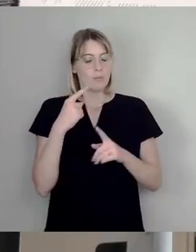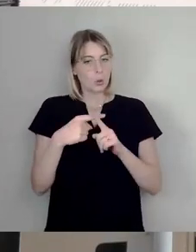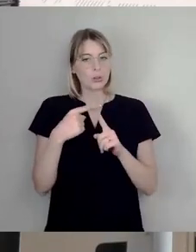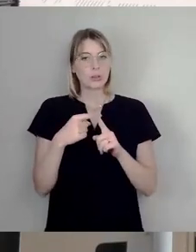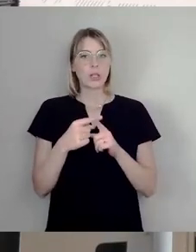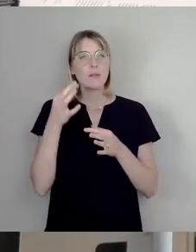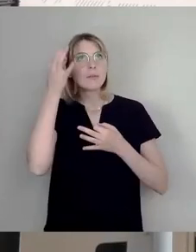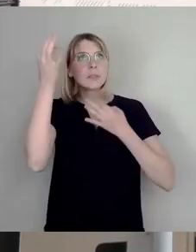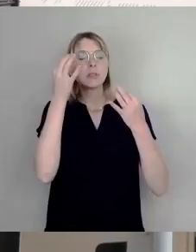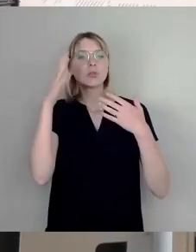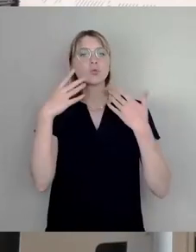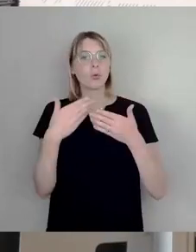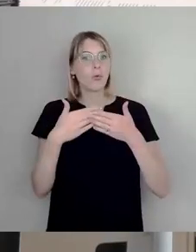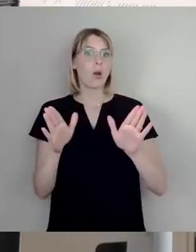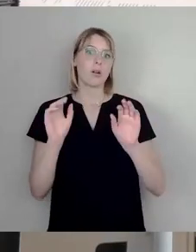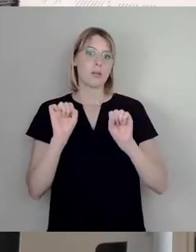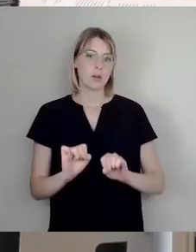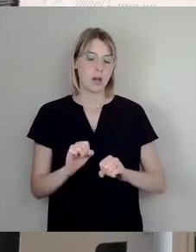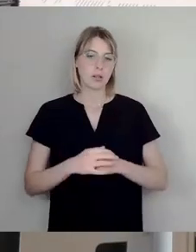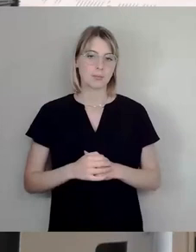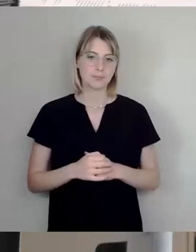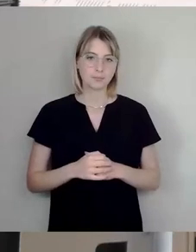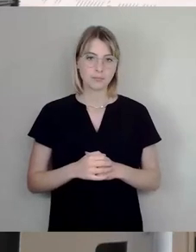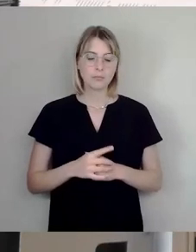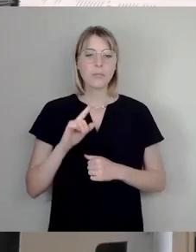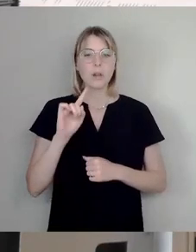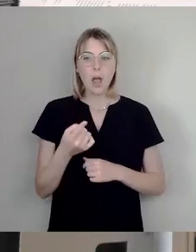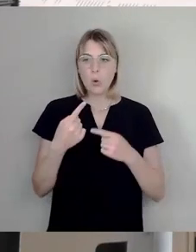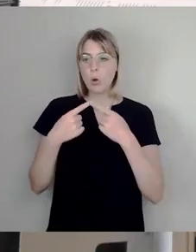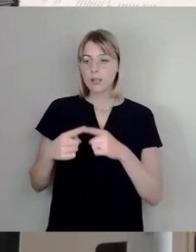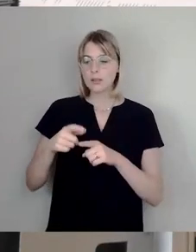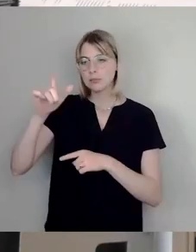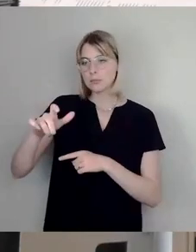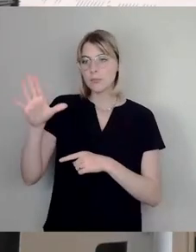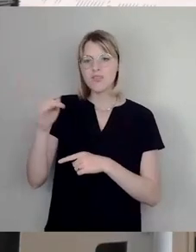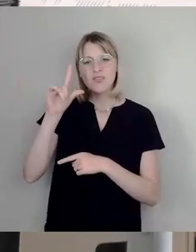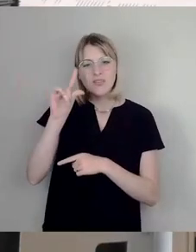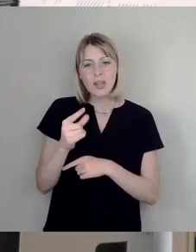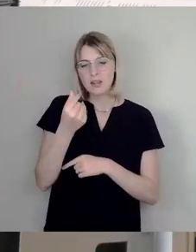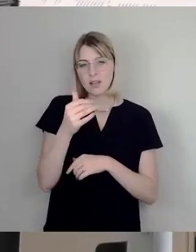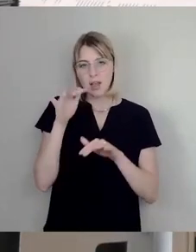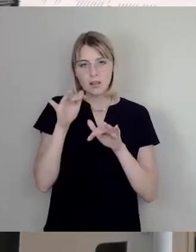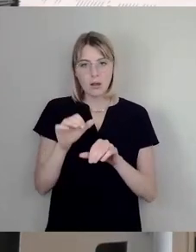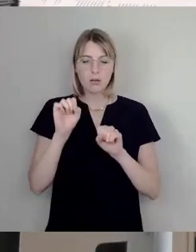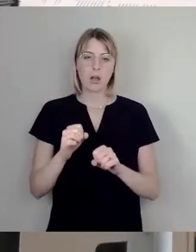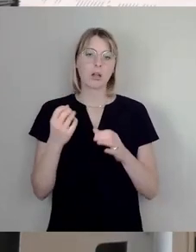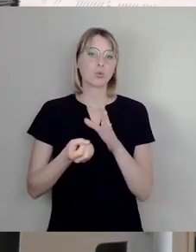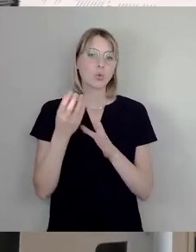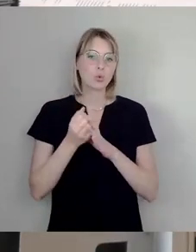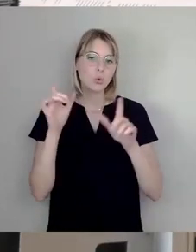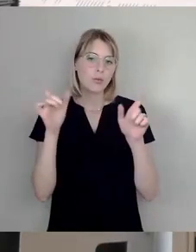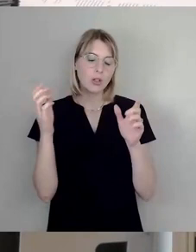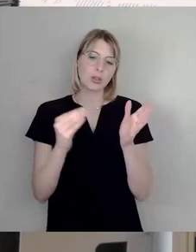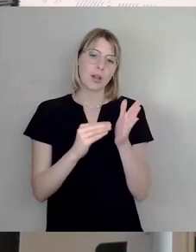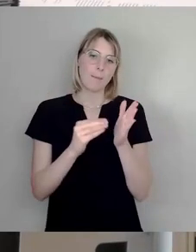fungieren. Sie ermöglichen darüber hinaus, auch Menschen mit wenig Geld Kulturveranstaltungen zu besuchen. So ergänzen sie die Dresdner